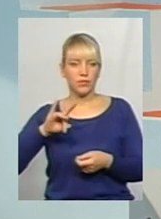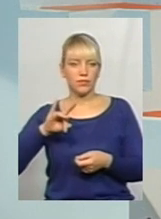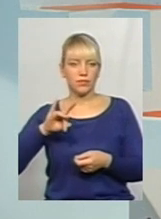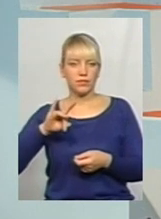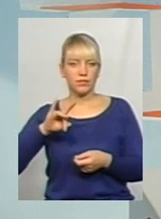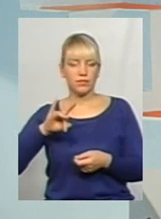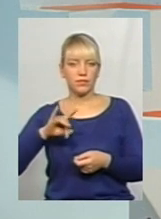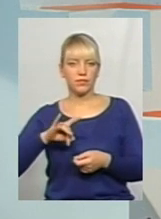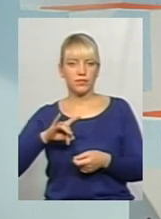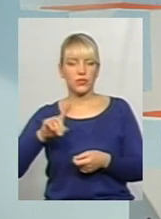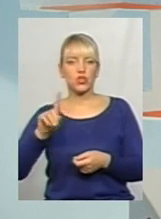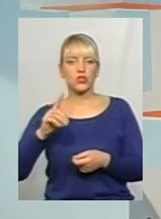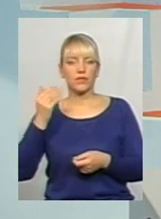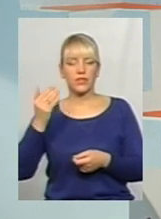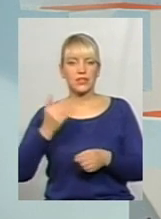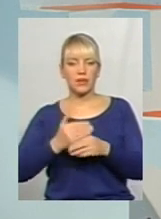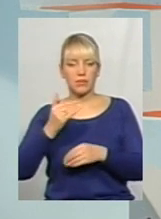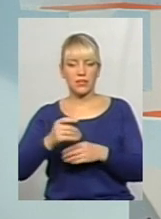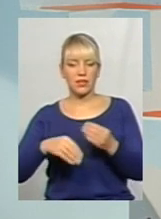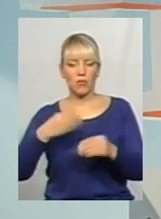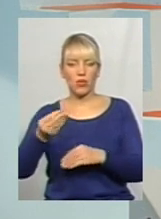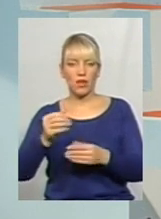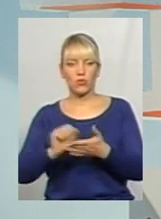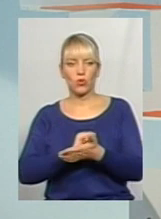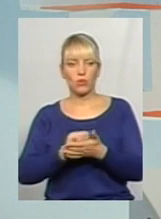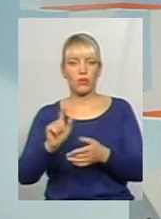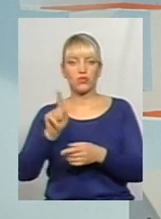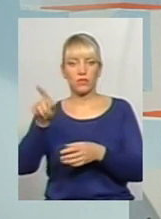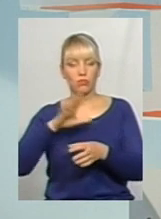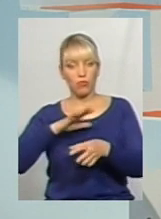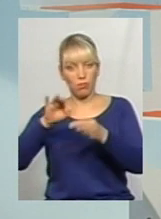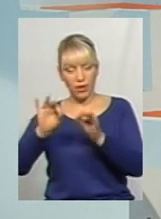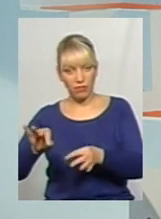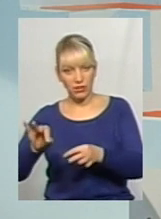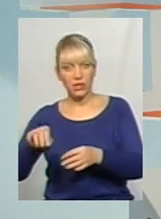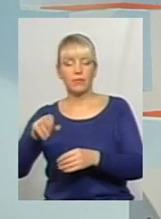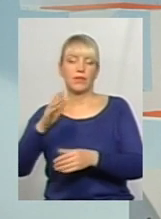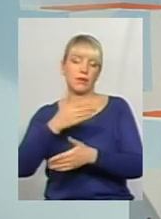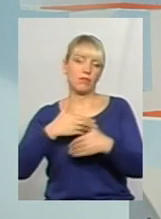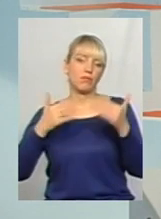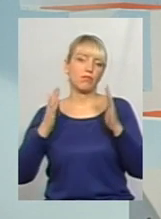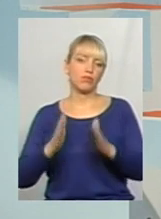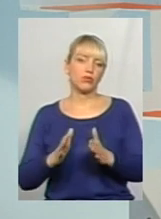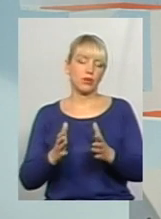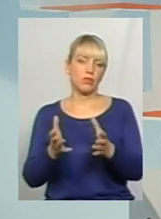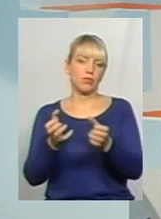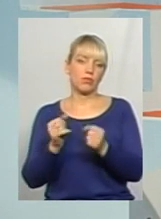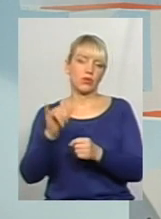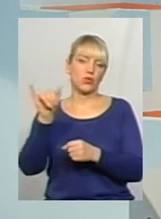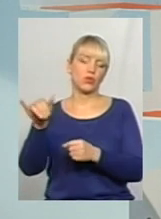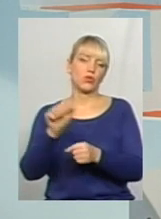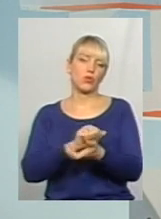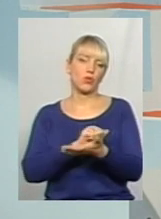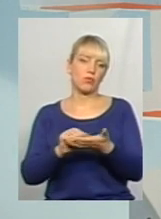з запізненням, коли подав документи, він був вправий, безпосередньо ми будемо приймати в нього документи,